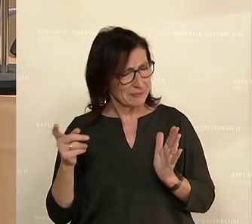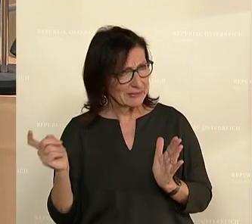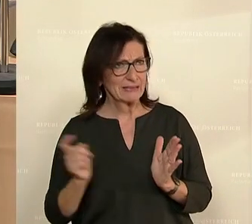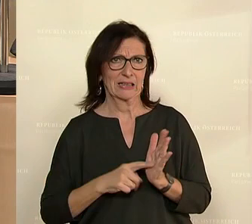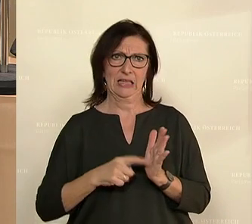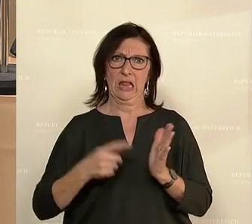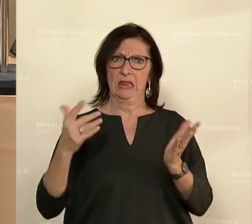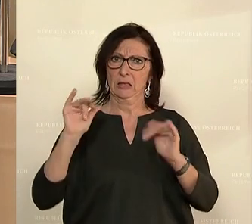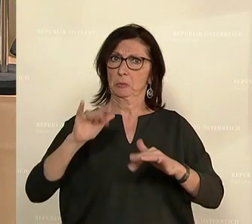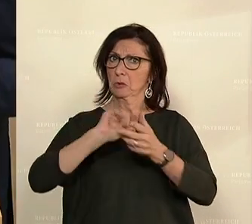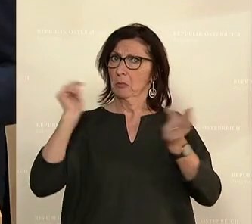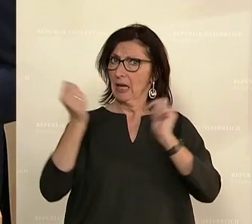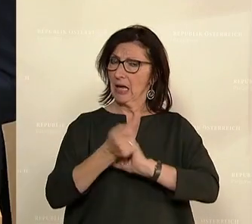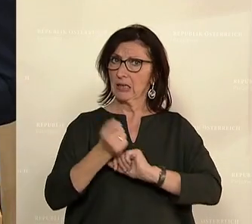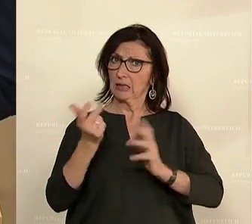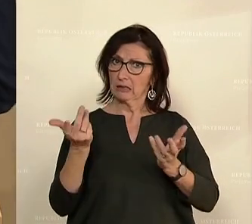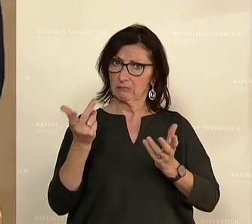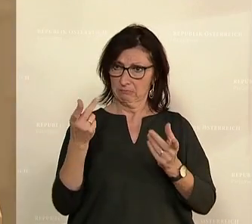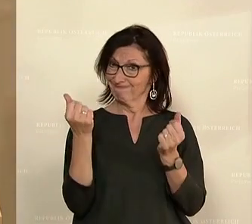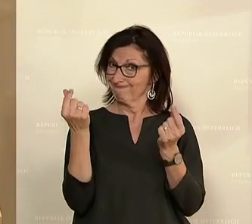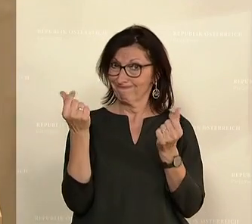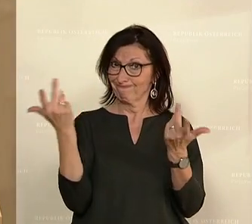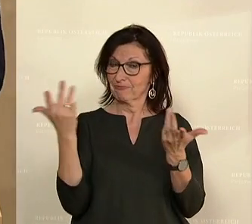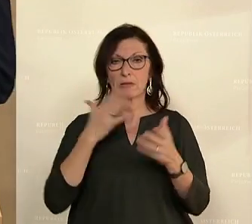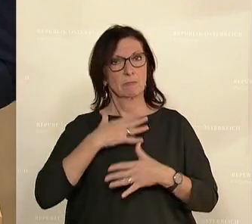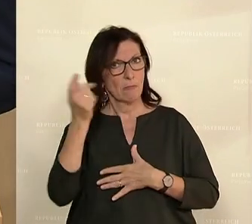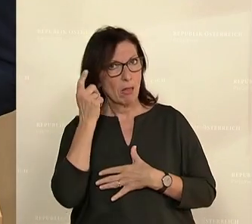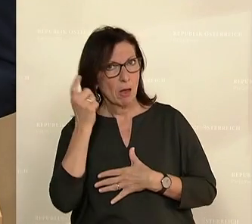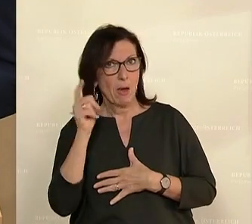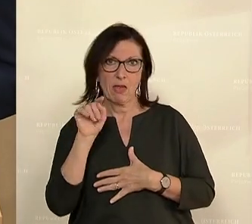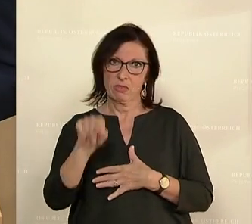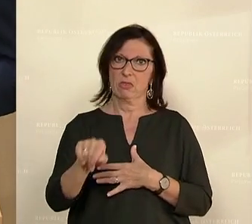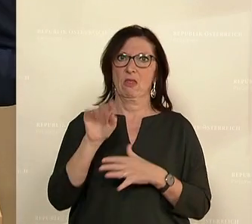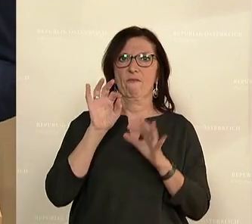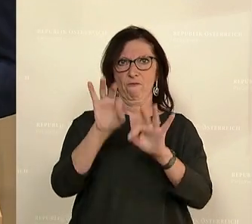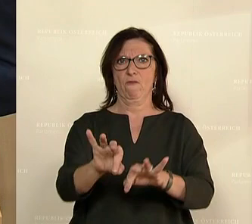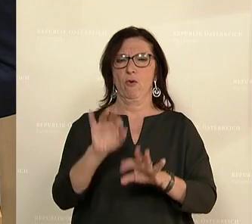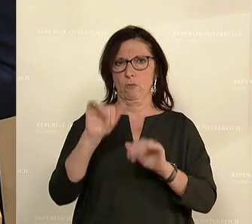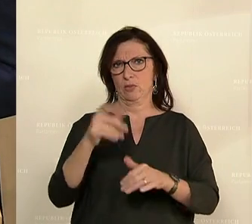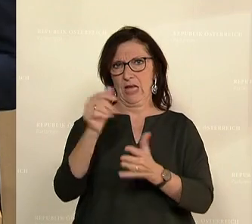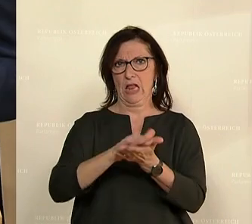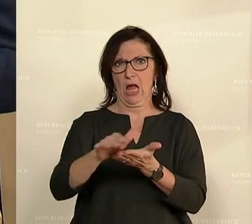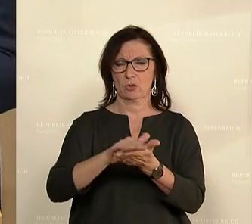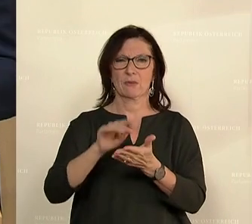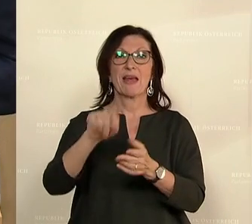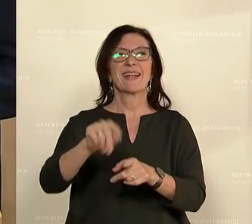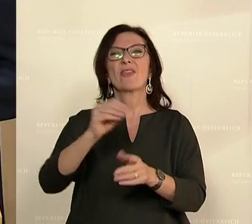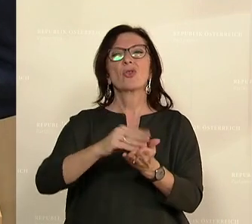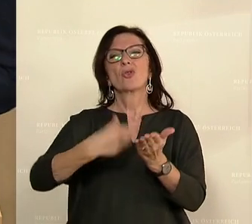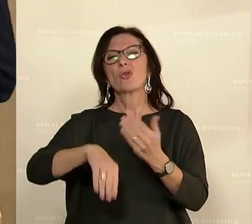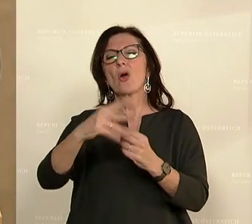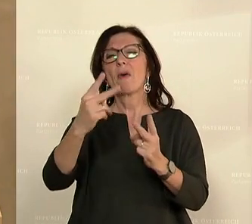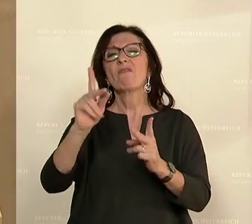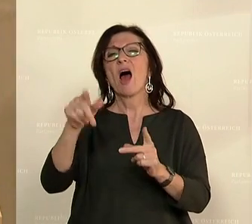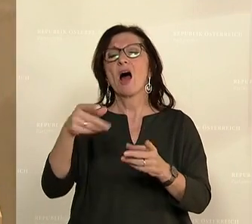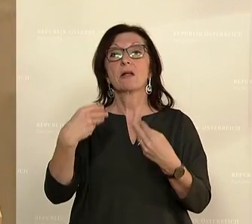Handlungsbedarf und hier müssen die finanziellen Mittel aus meiner Sicht prioritär eingesetzt werden, sogar noch vorrangig vor den